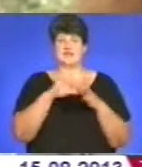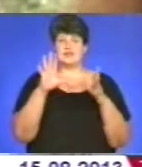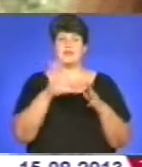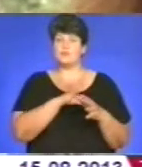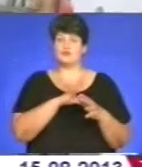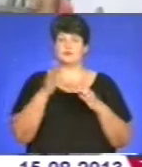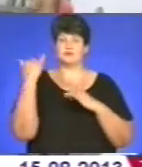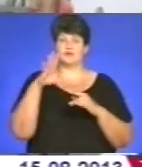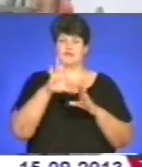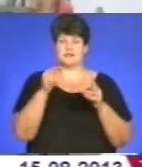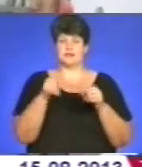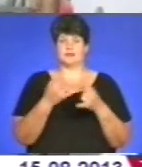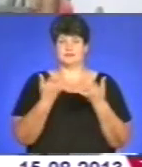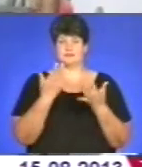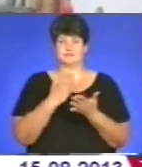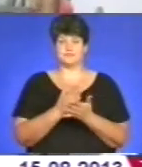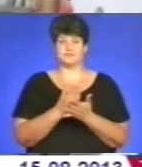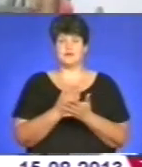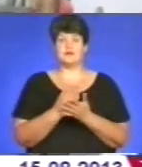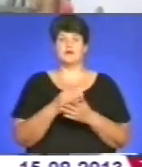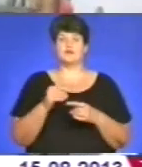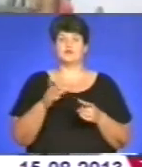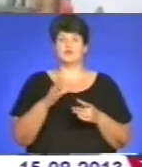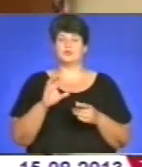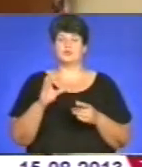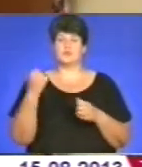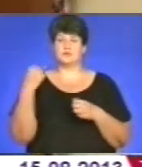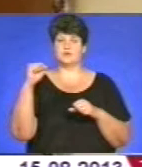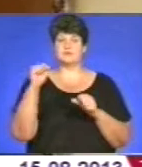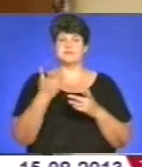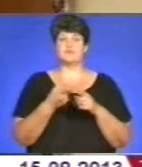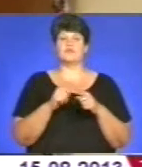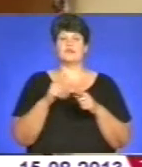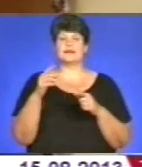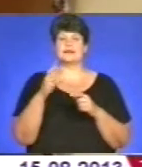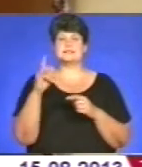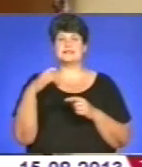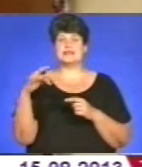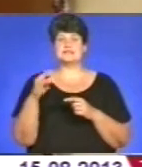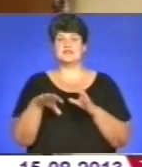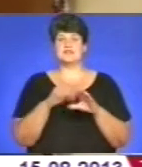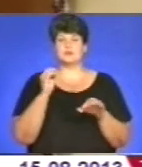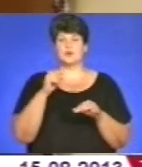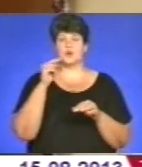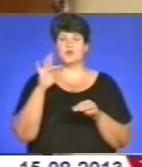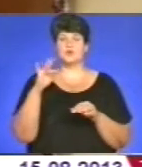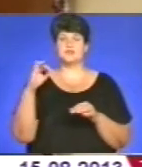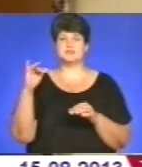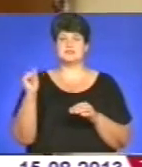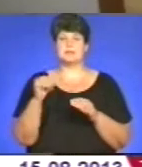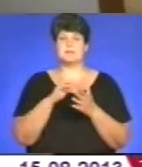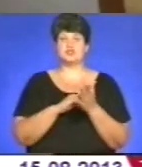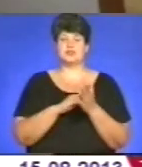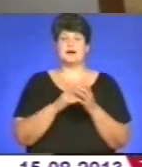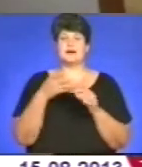розвитку і досі. Номінація, у якій перемогли тернопільські школярі, християнський вибір Русі, причини, реалізація, наслідки.